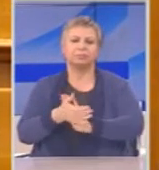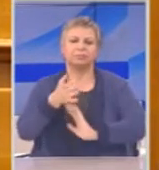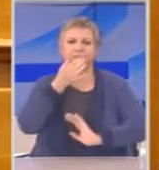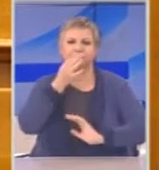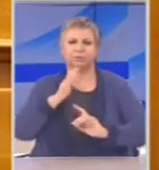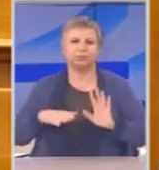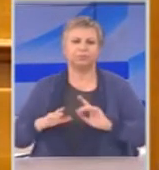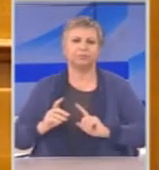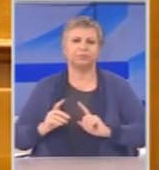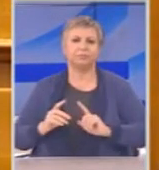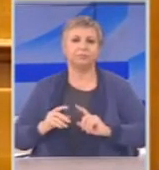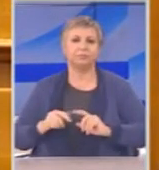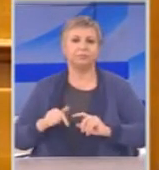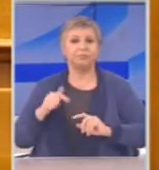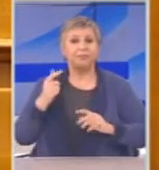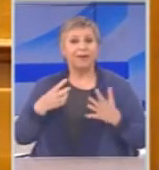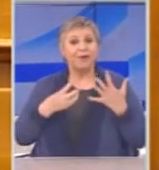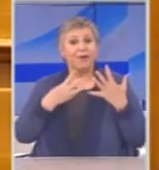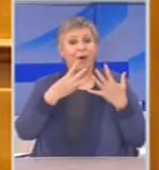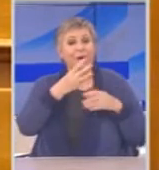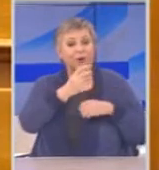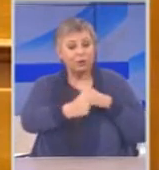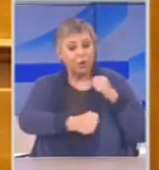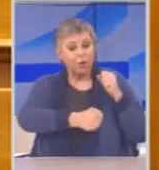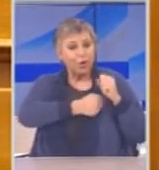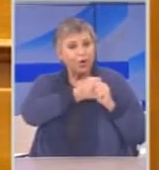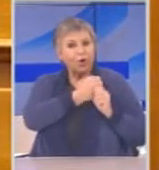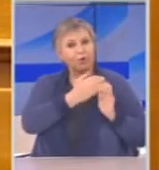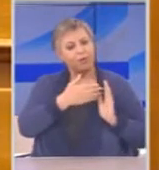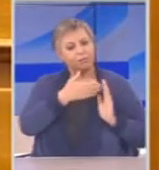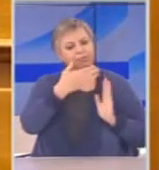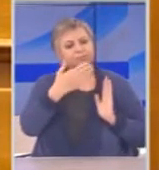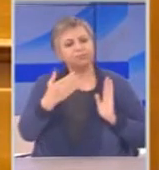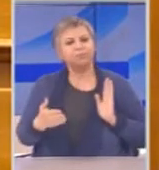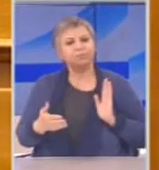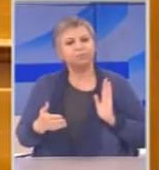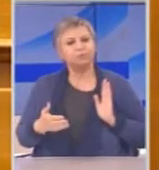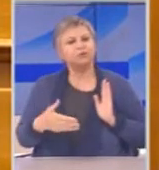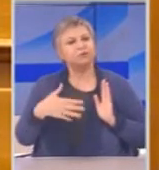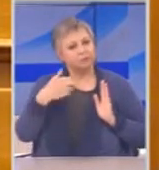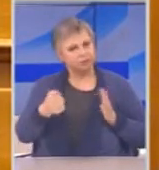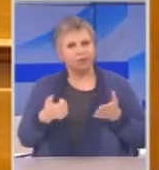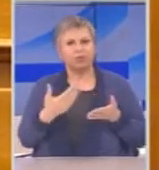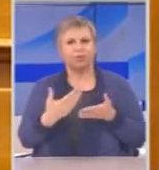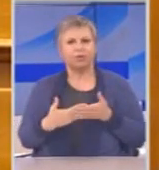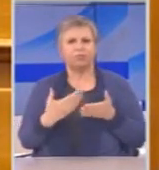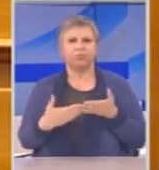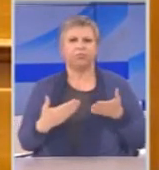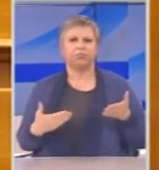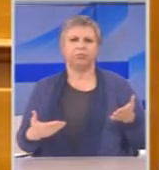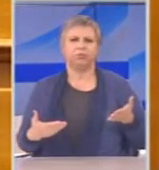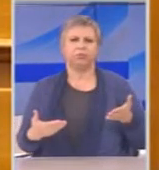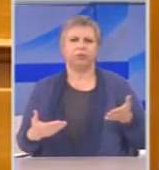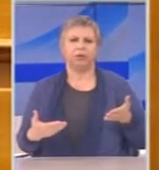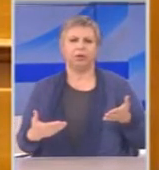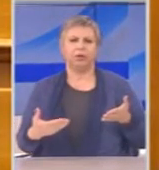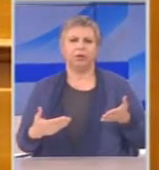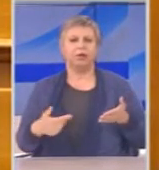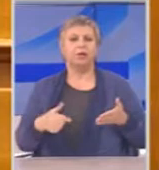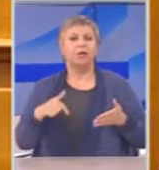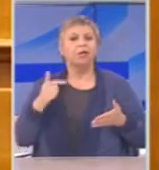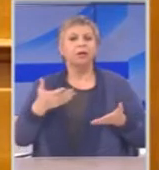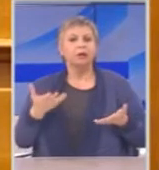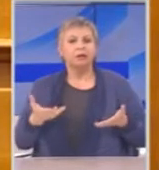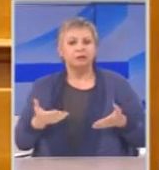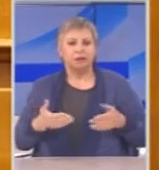Από αυτή την οκταετία λοιπόν έχουμε δεδομένα ορισμένα στοιχεία. Ποια είναι τα δεδομένα ορισμένα στοιχεία. Ότι ο κύριος